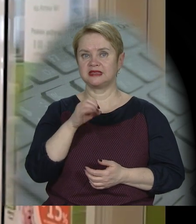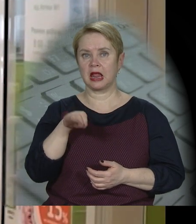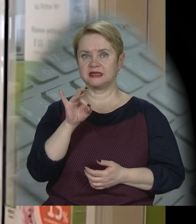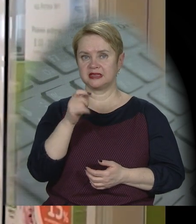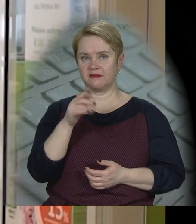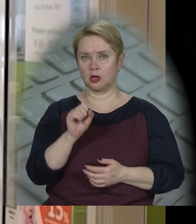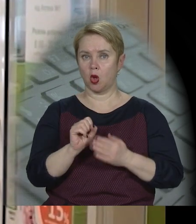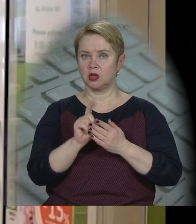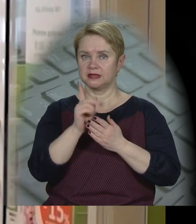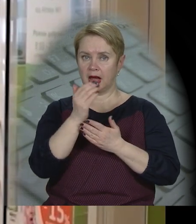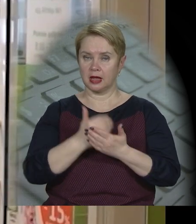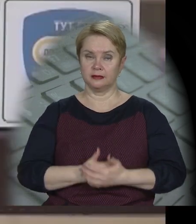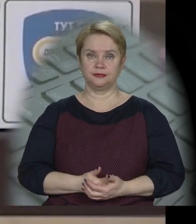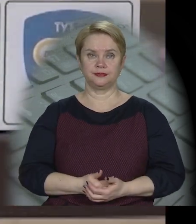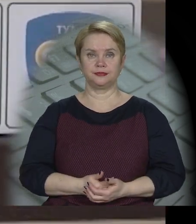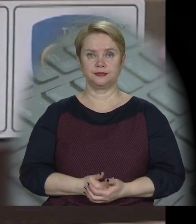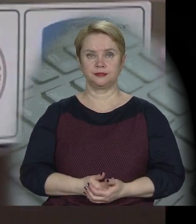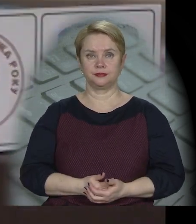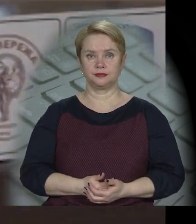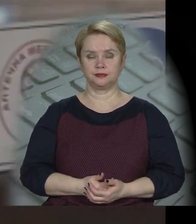Єлисавенко, новини 11 каналу.